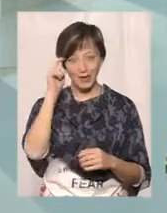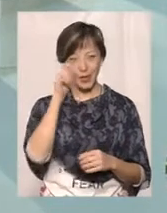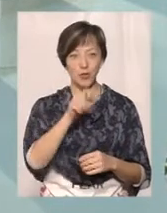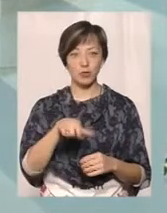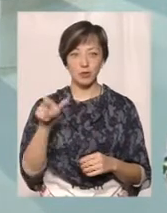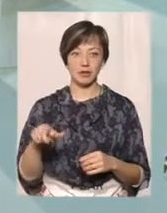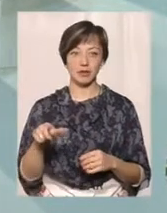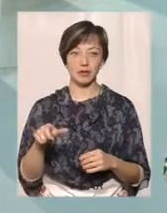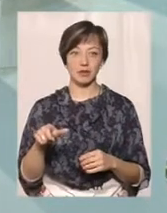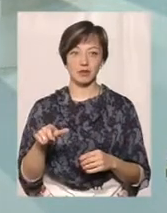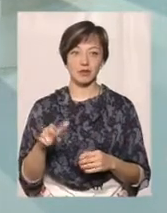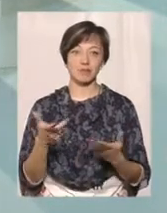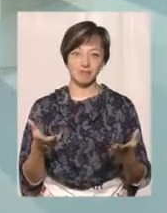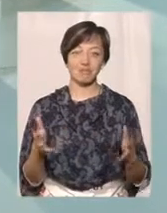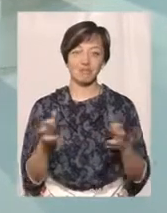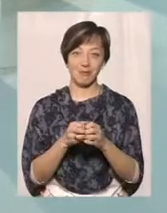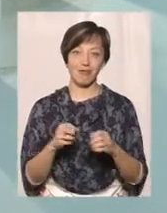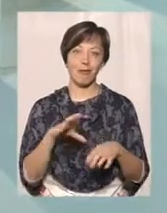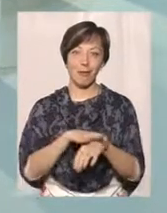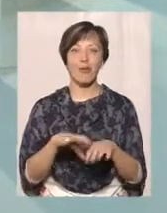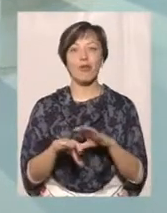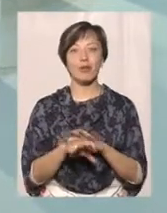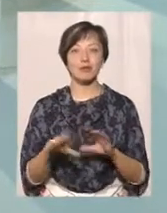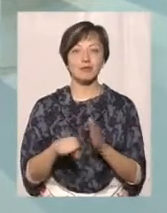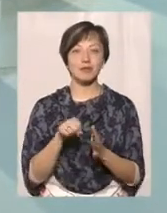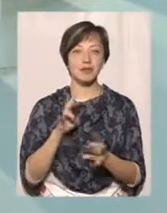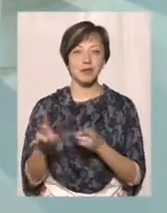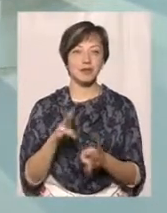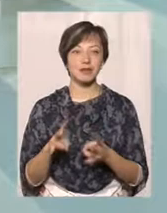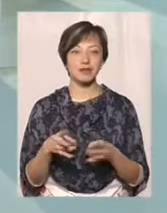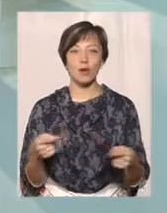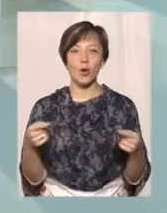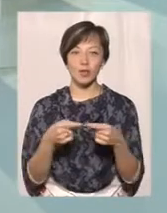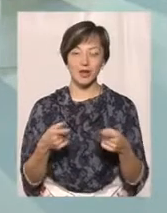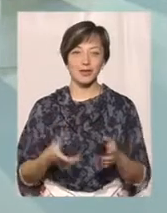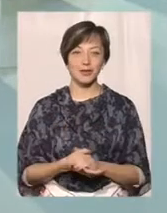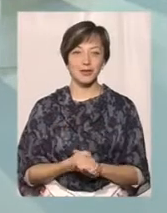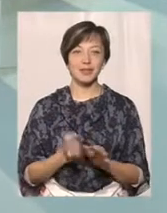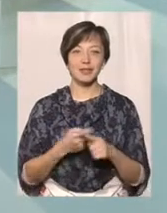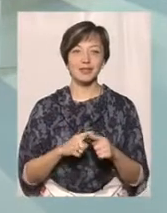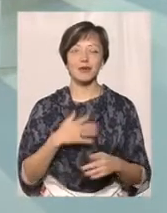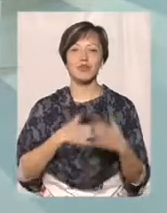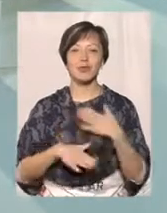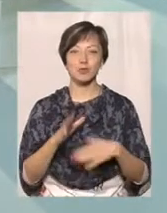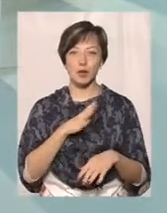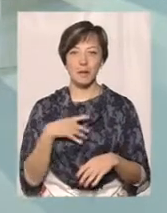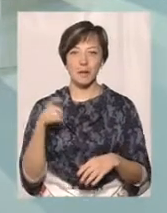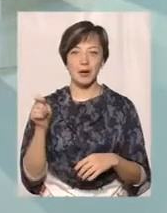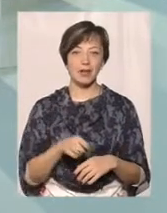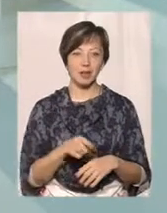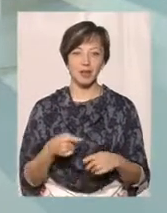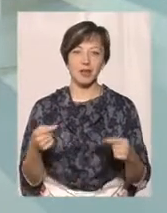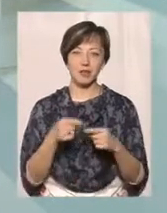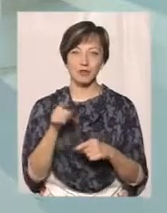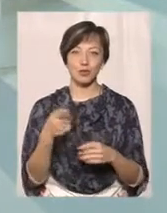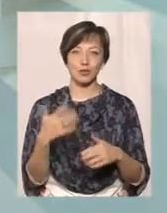пішли і взяли в полон сіпарів, конкретно. Оце дуже було втішно, ми приїхали, а якраз